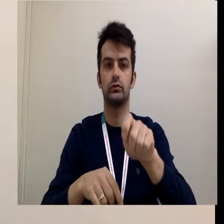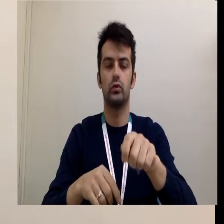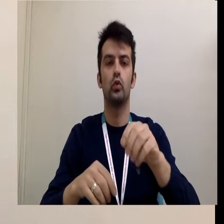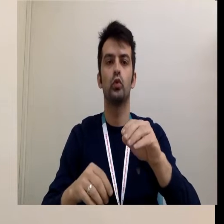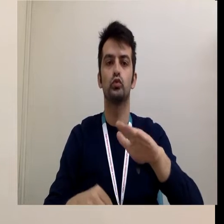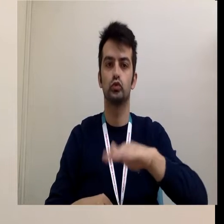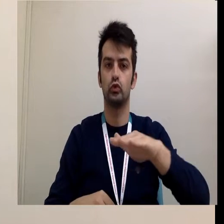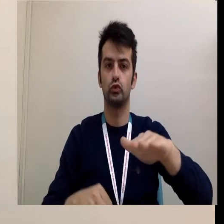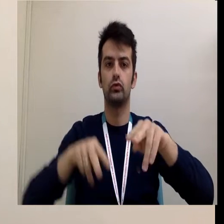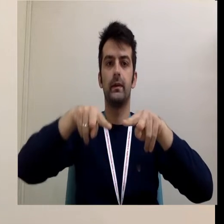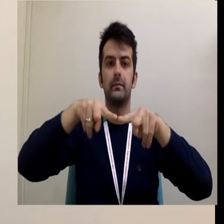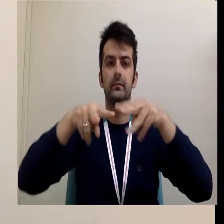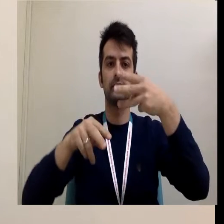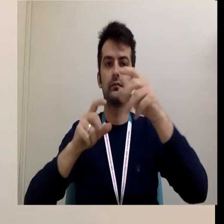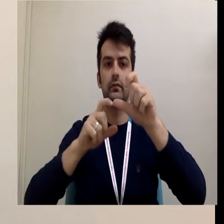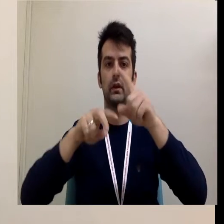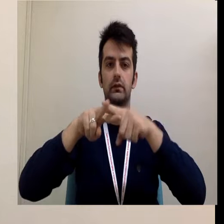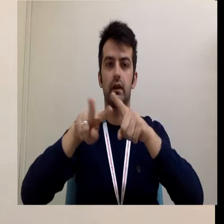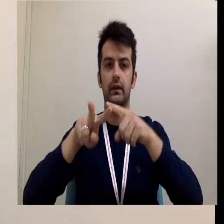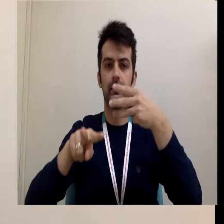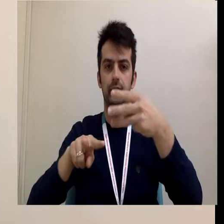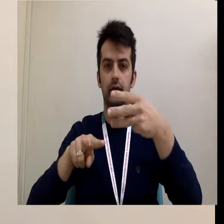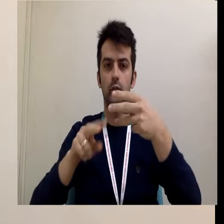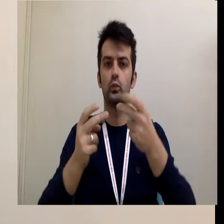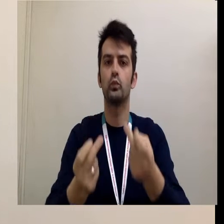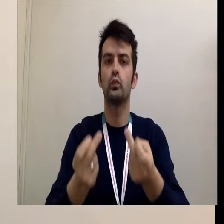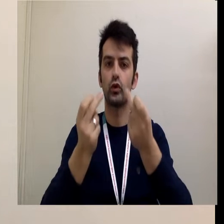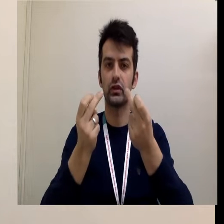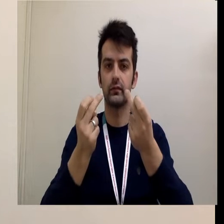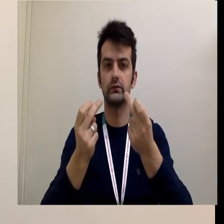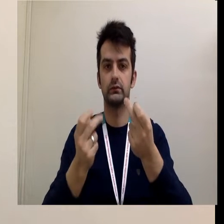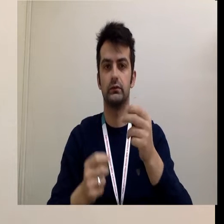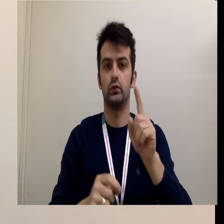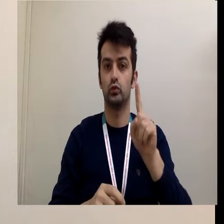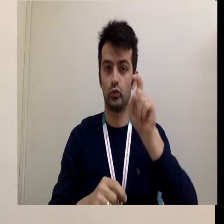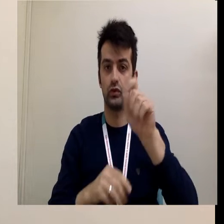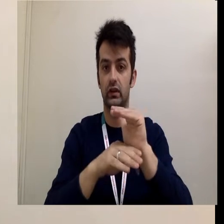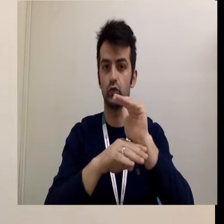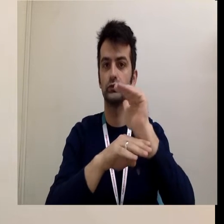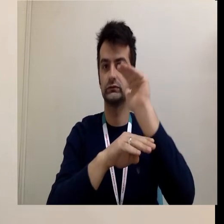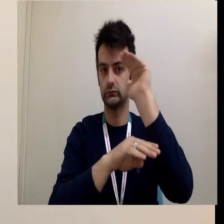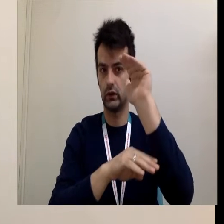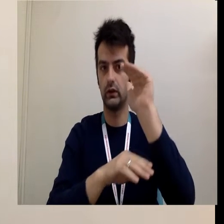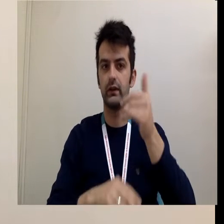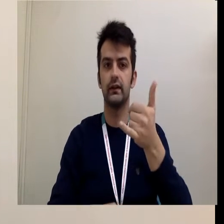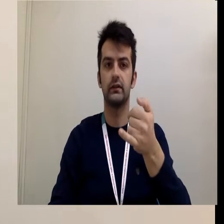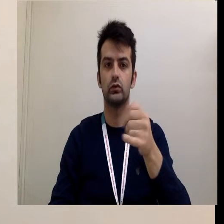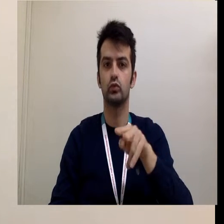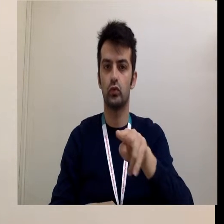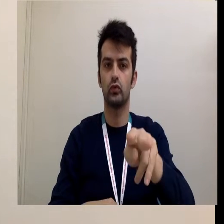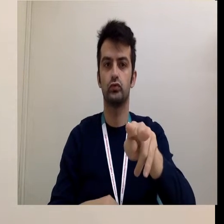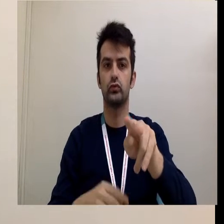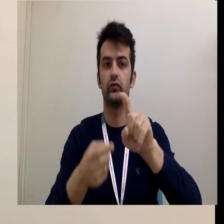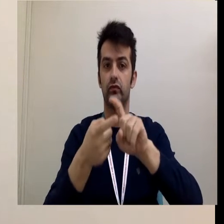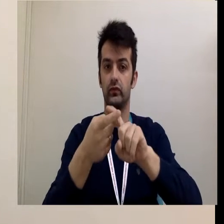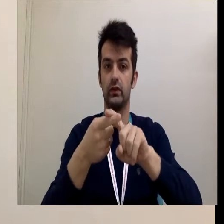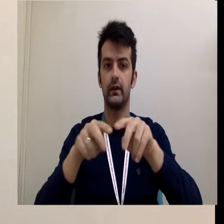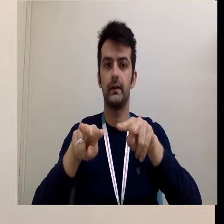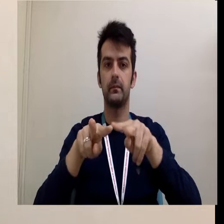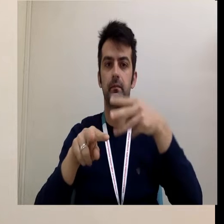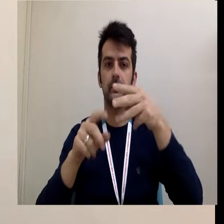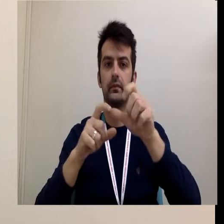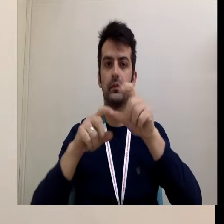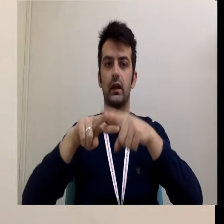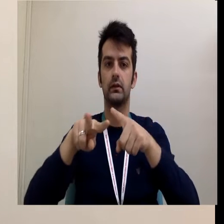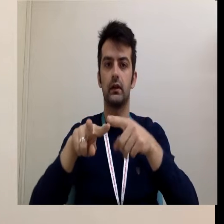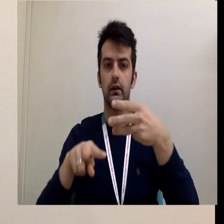enfeksiyonlarının teşhis edilmesinde, mesane veya idrar yoluyla ilgili doğuk kusurların tespit edilmesinde, erkeklerde idrar mesane